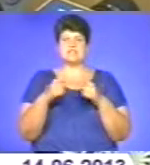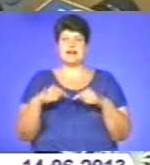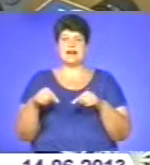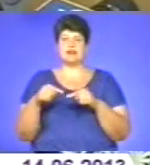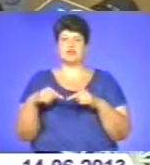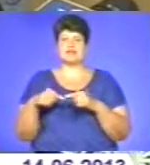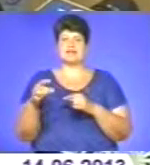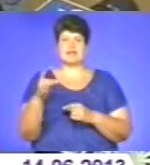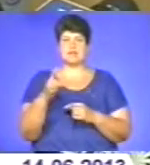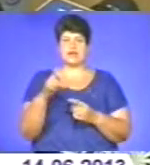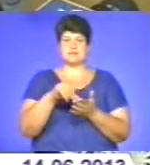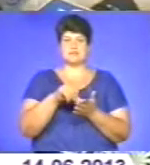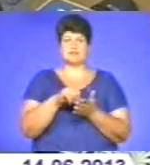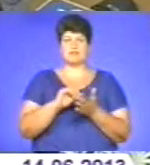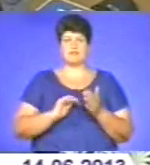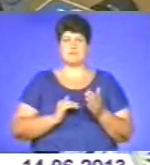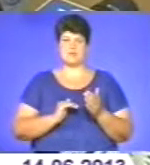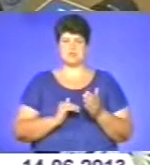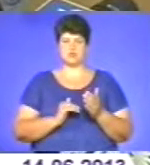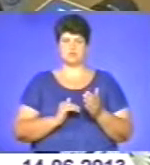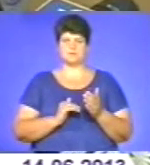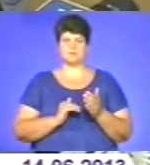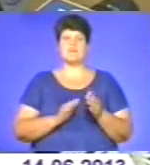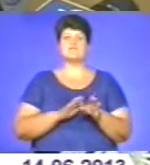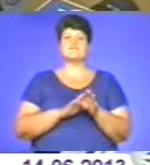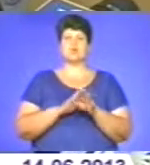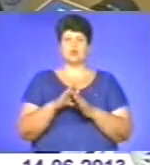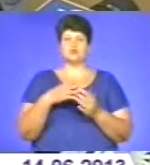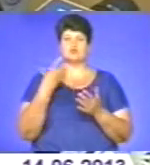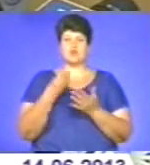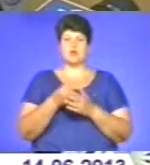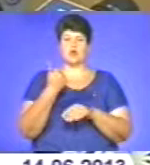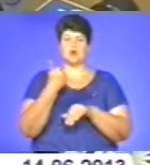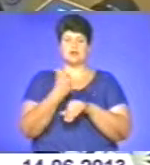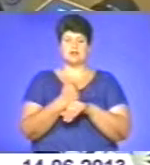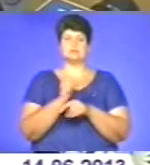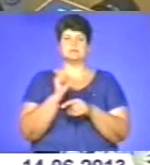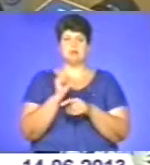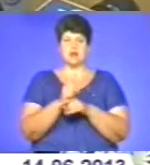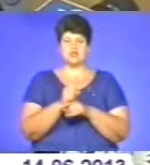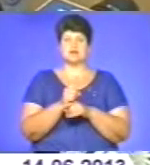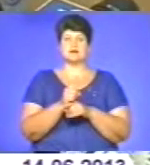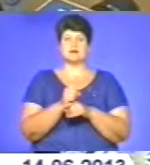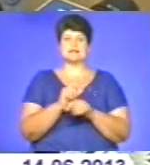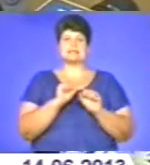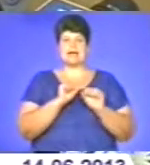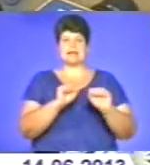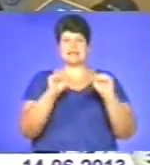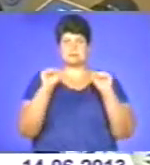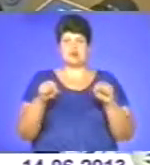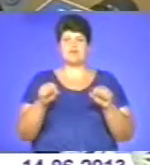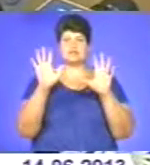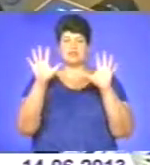і регіональних представників бізнесу. Виконуючи своє головне призначення – захист прав і законних